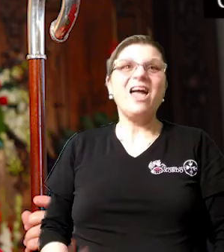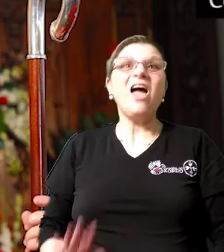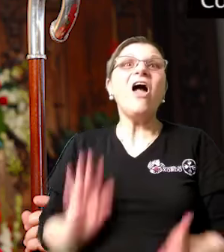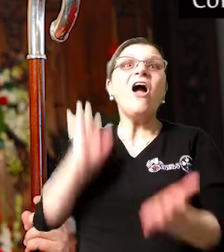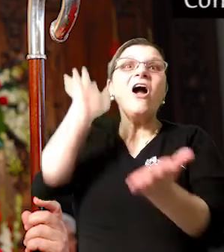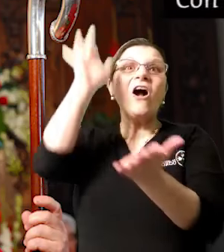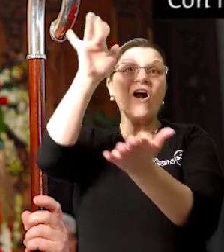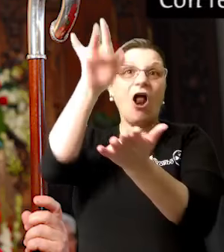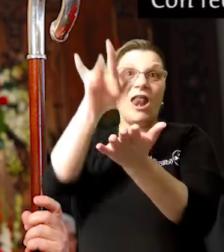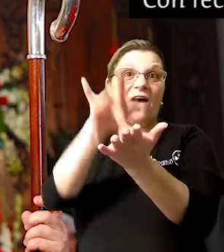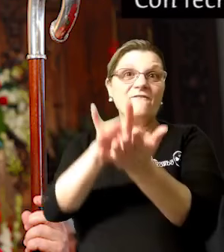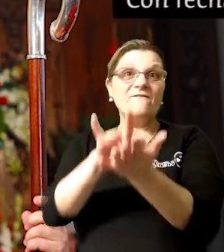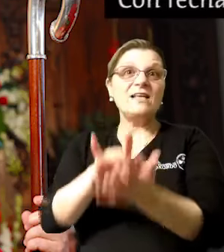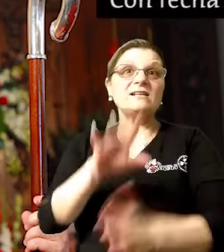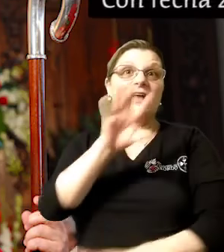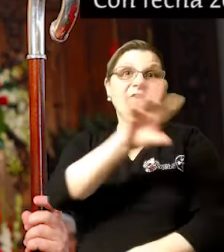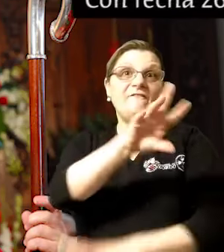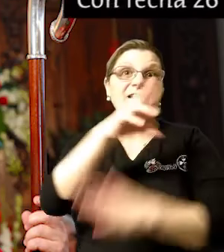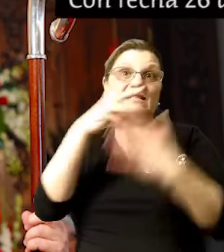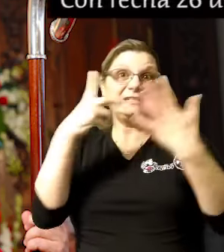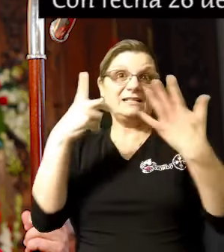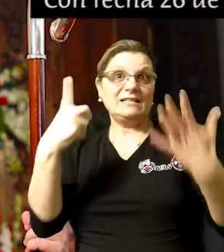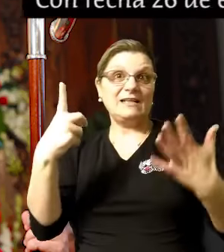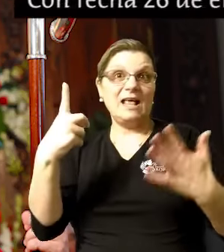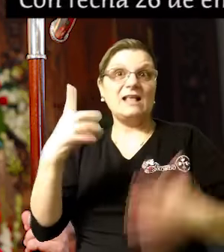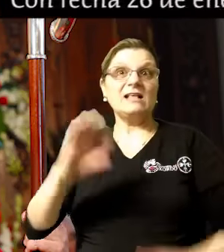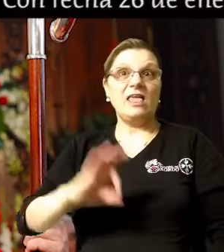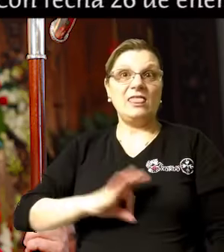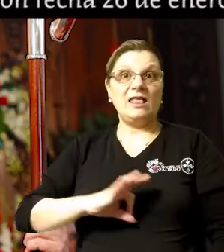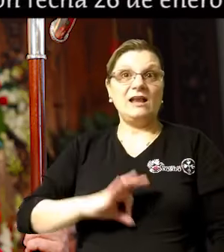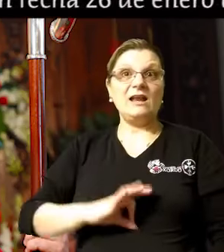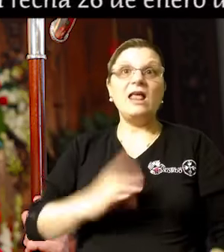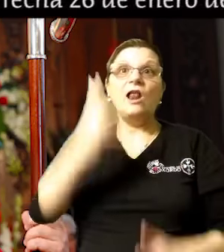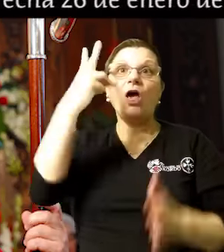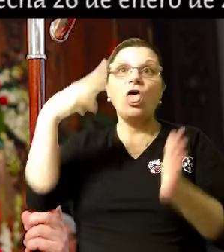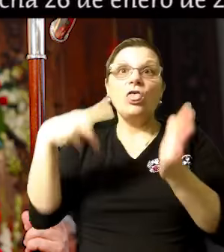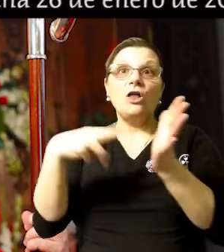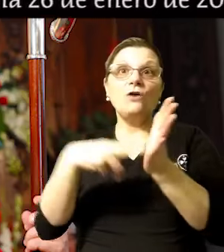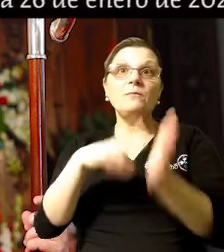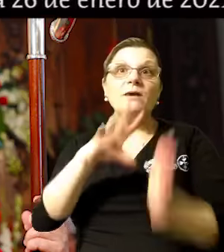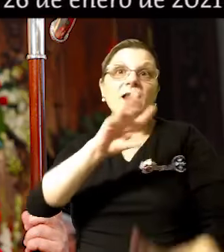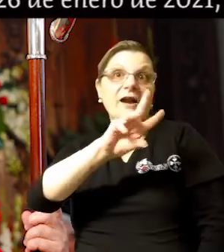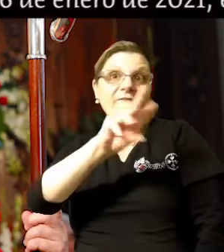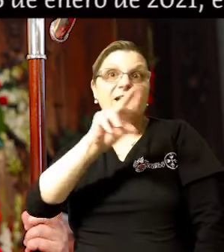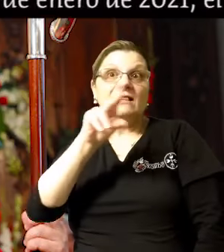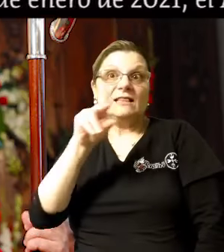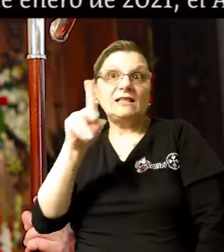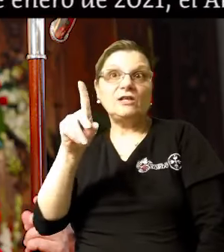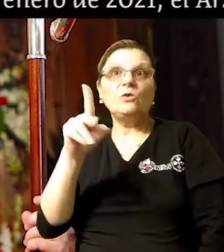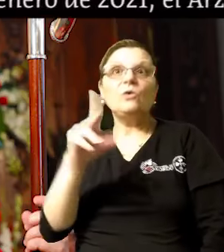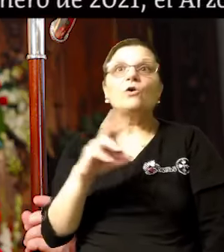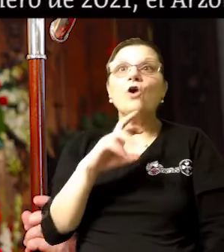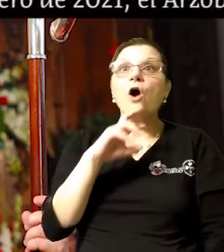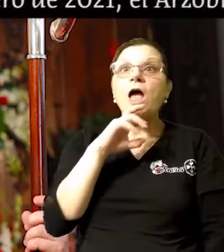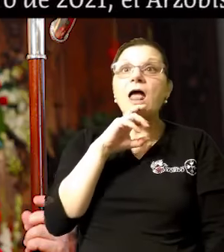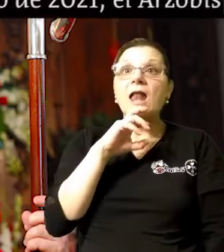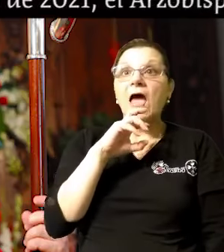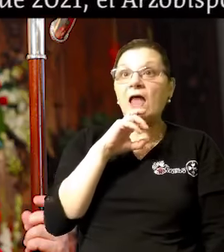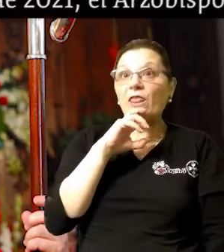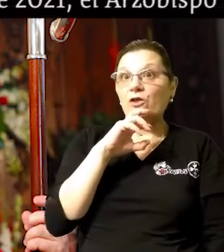字 Con fecha 26 de enero de 2021,